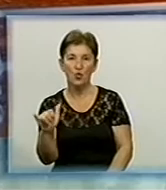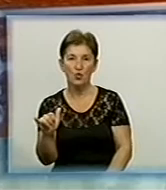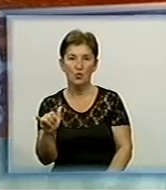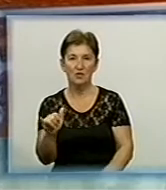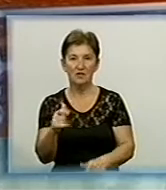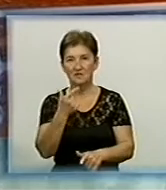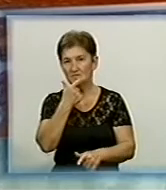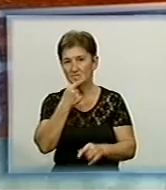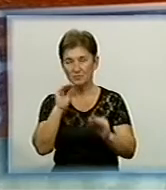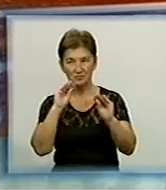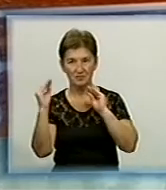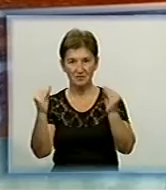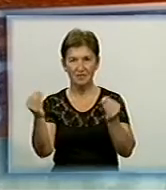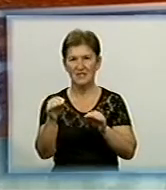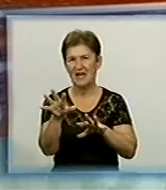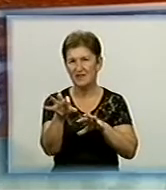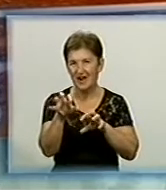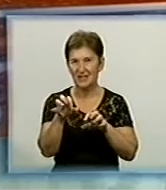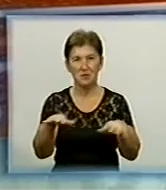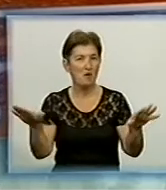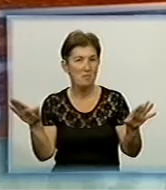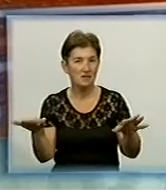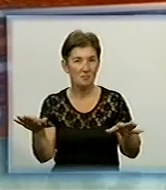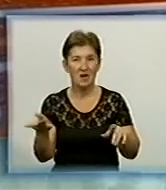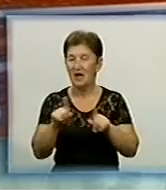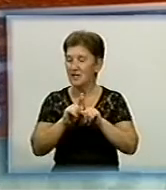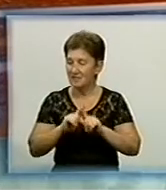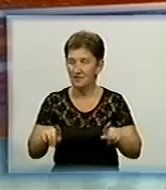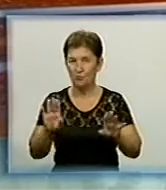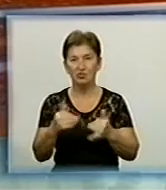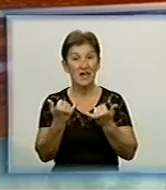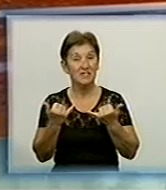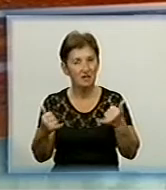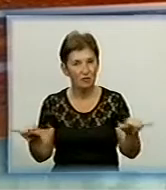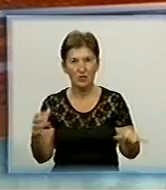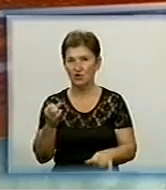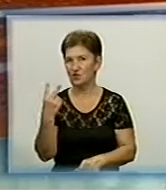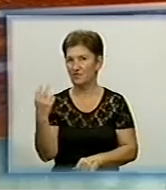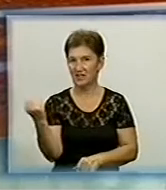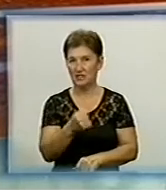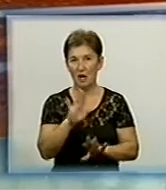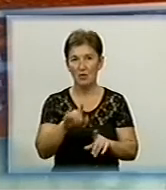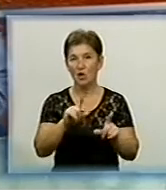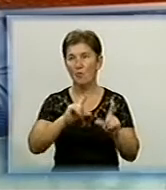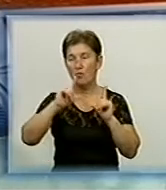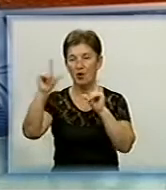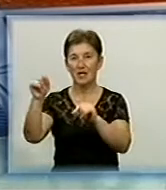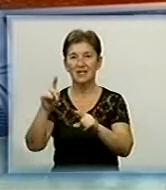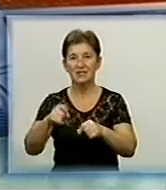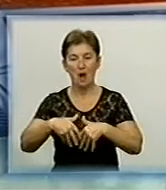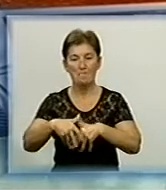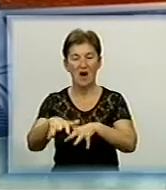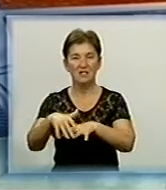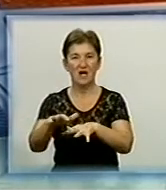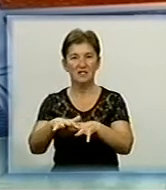будинок з краєвидами, тваринами та птахами Незвичайна скульптура дивуватиме кіровоградців ще два тижні А потім поїде на парад вишиванок, що